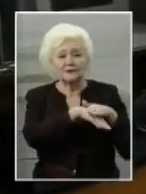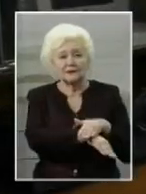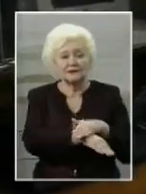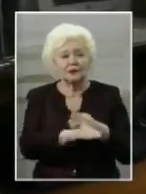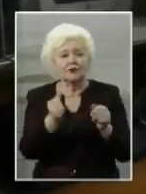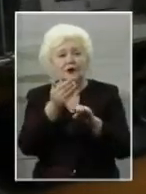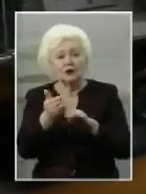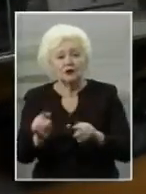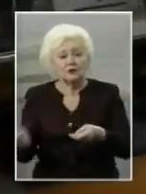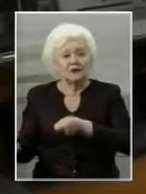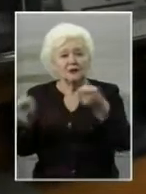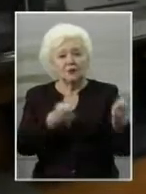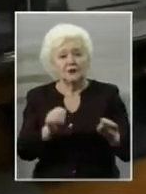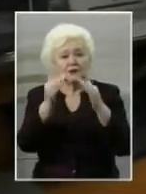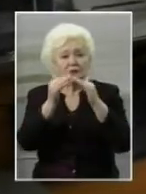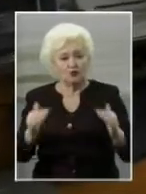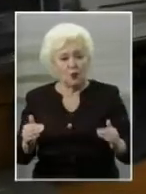Частину зразків приніс з дому.